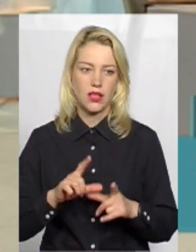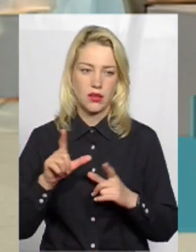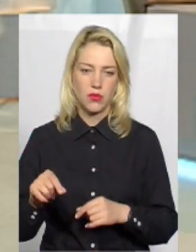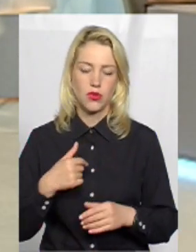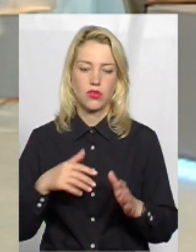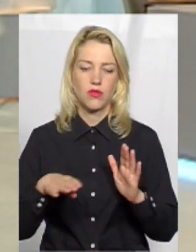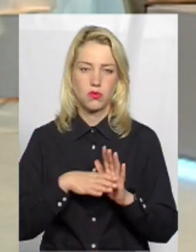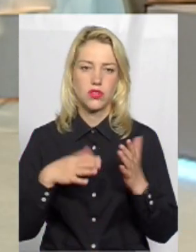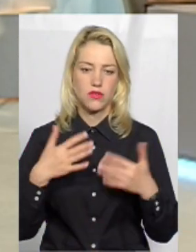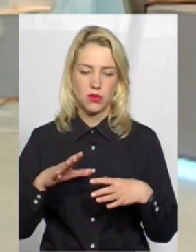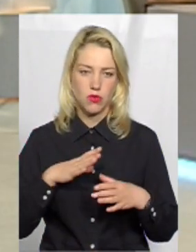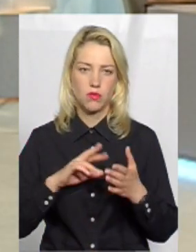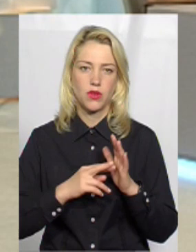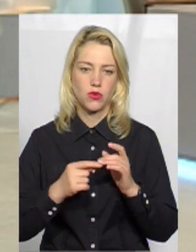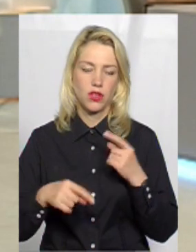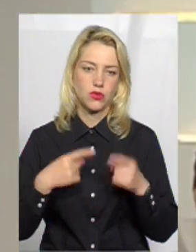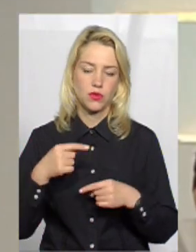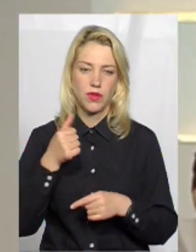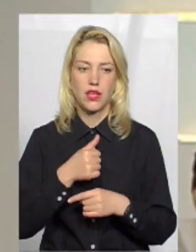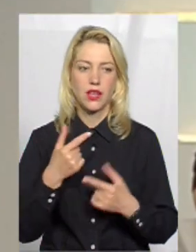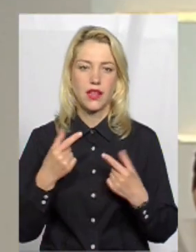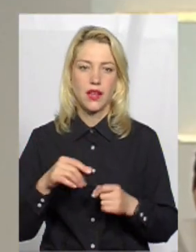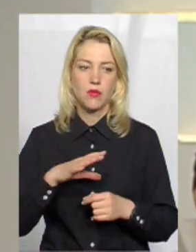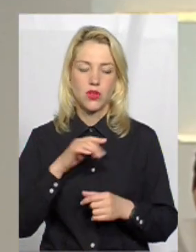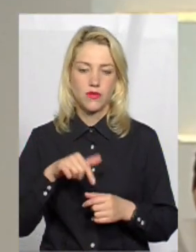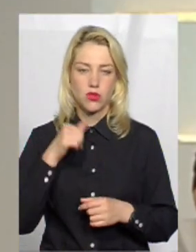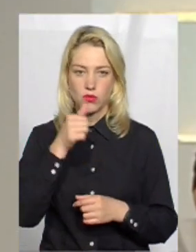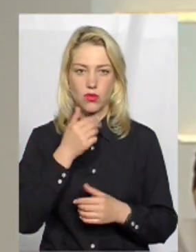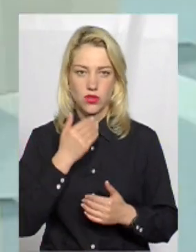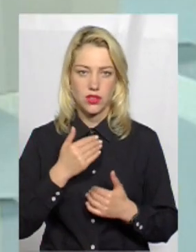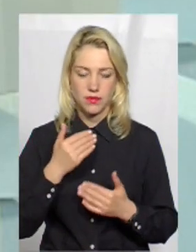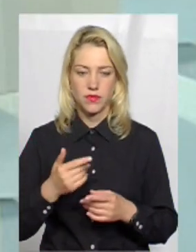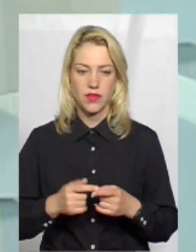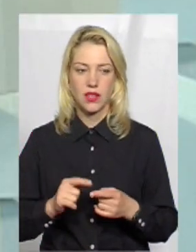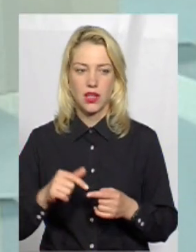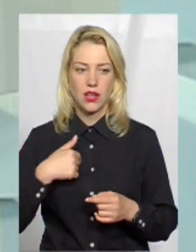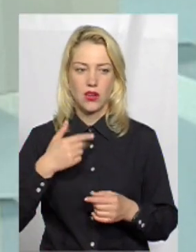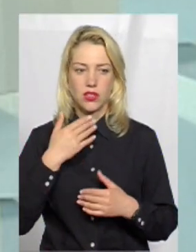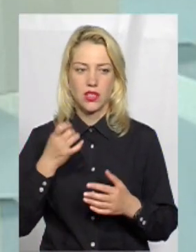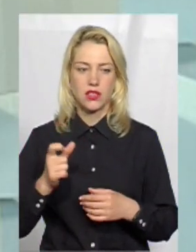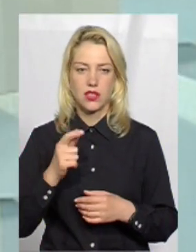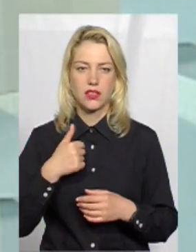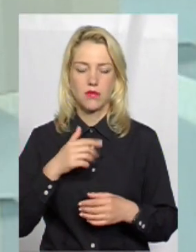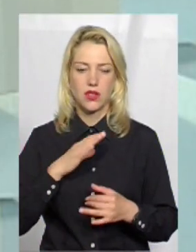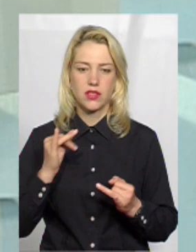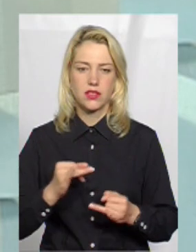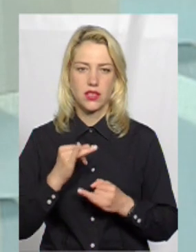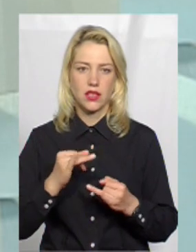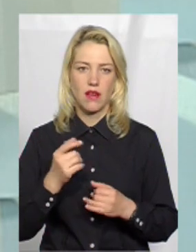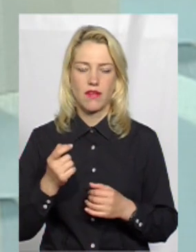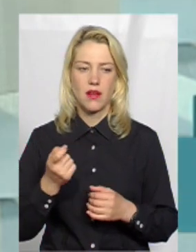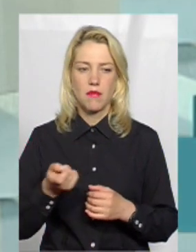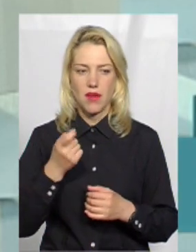Планую лише на наступний рік. А де були цього сезону? Остання країна, в якій я був, це така цікава країна, мало